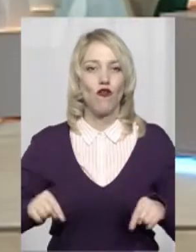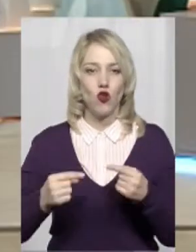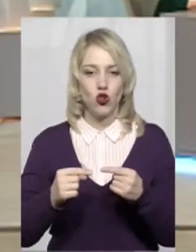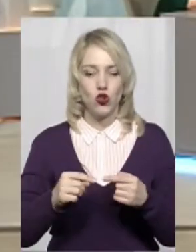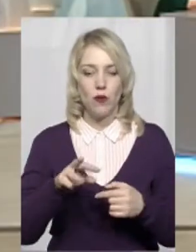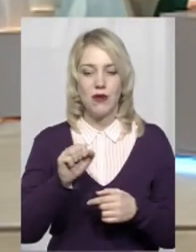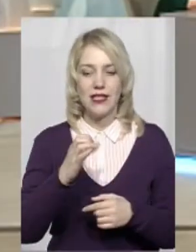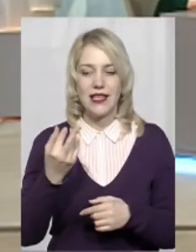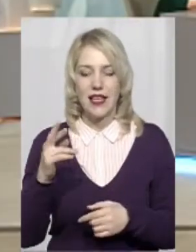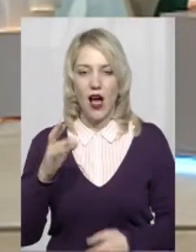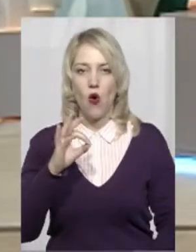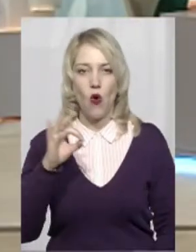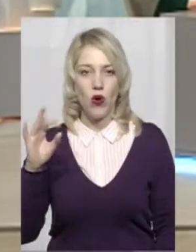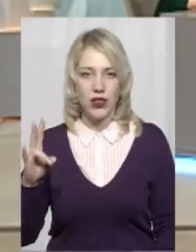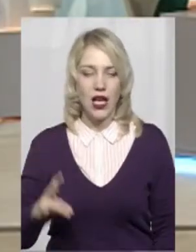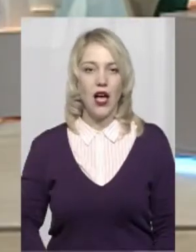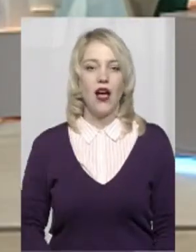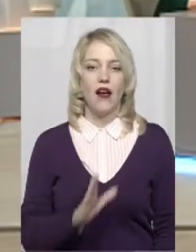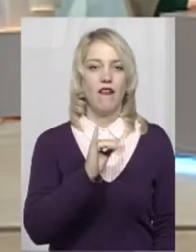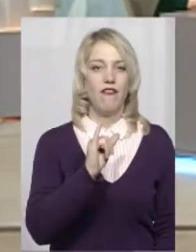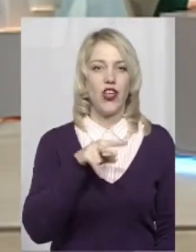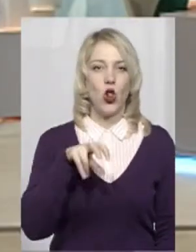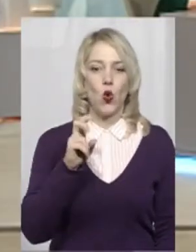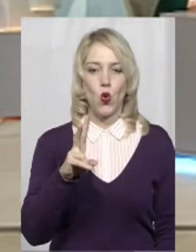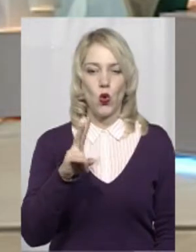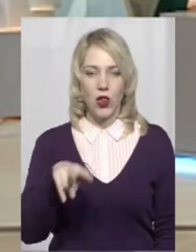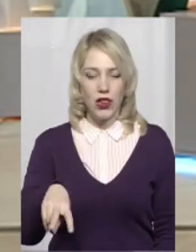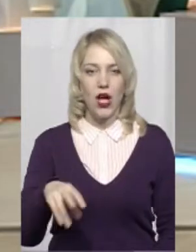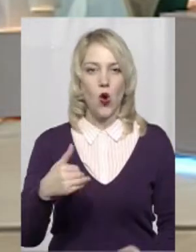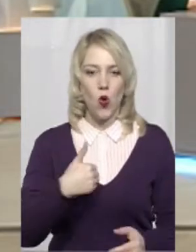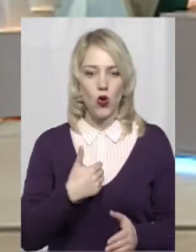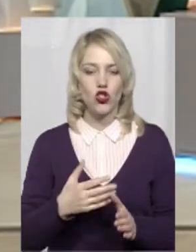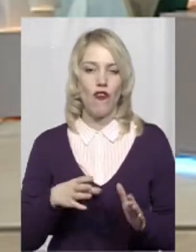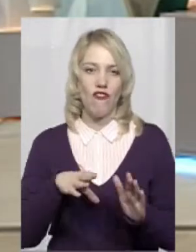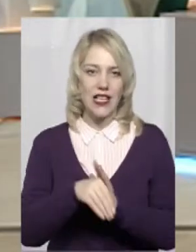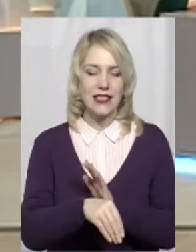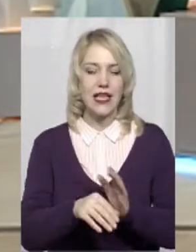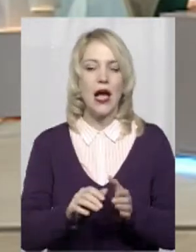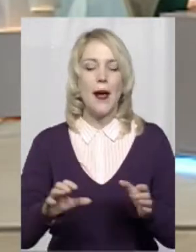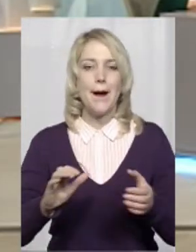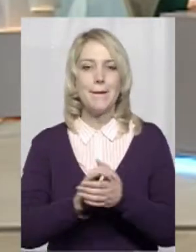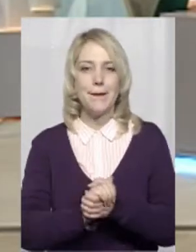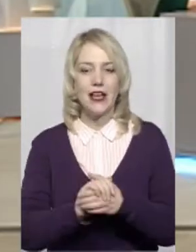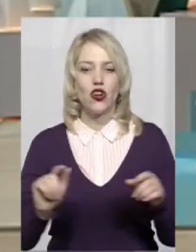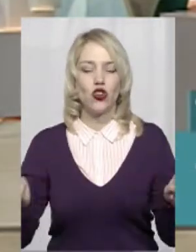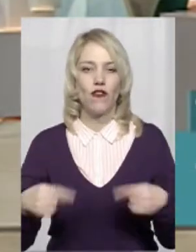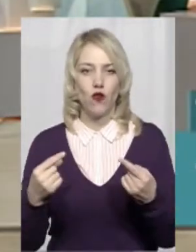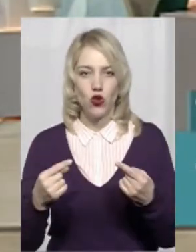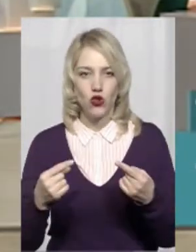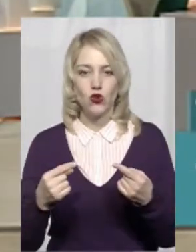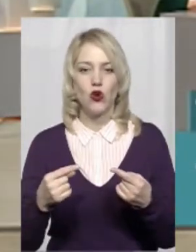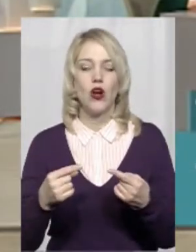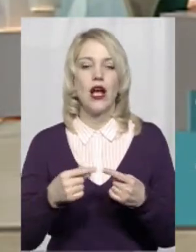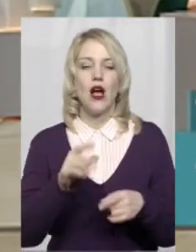хоче внести теж миротворчу місію, вести в миротворчу місію, але з Азербайджану, Білорусі,